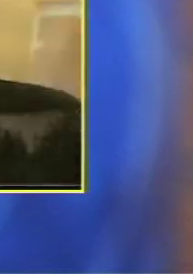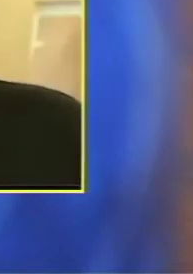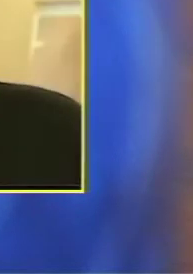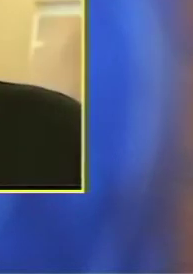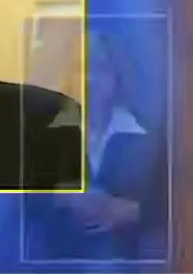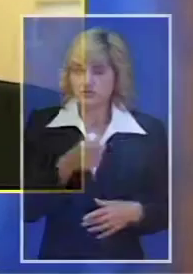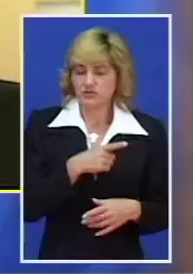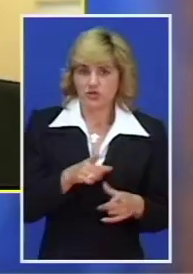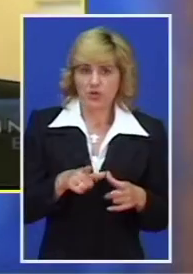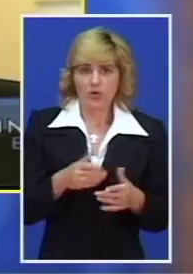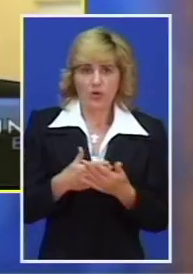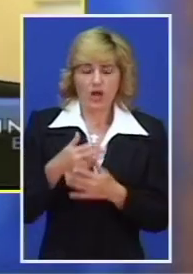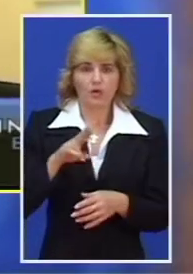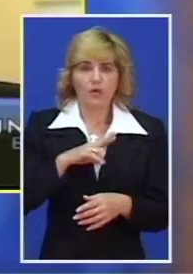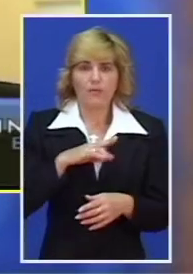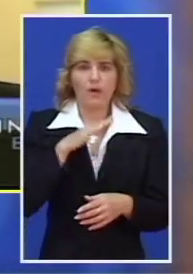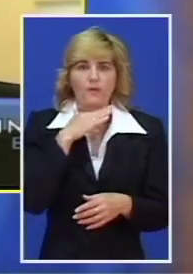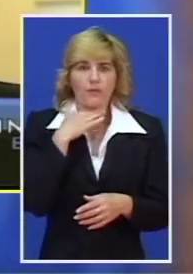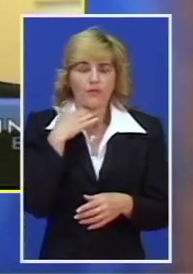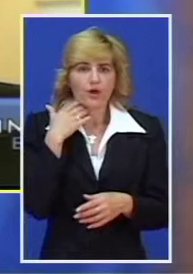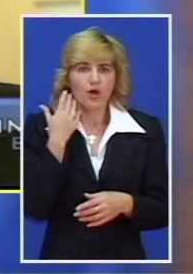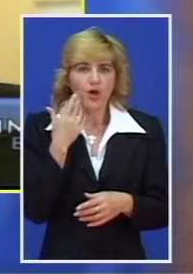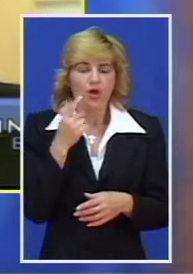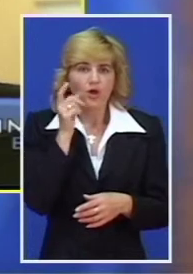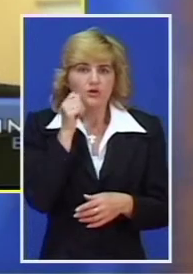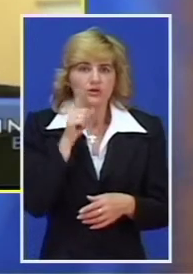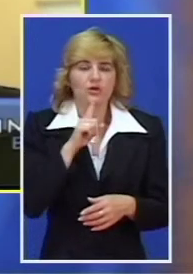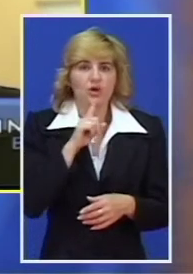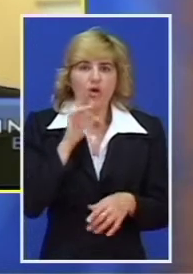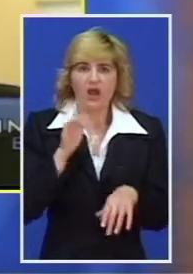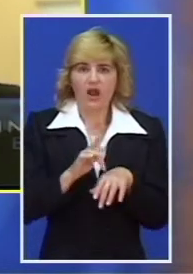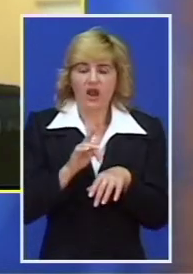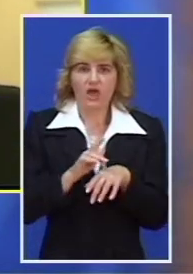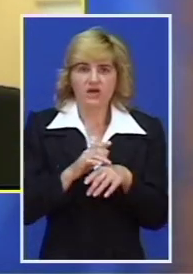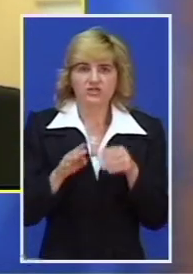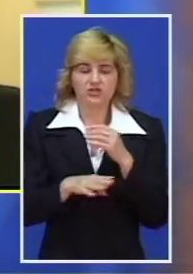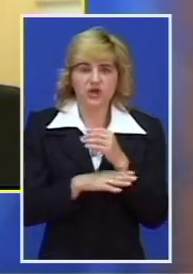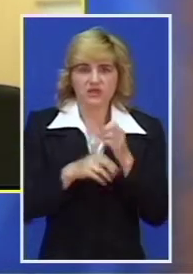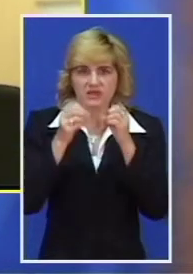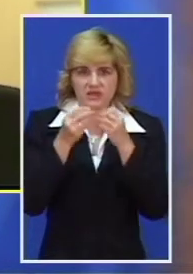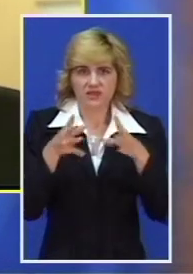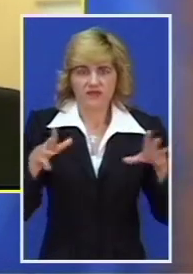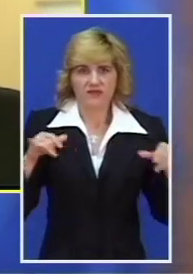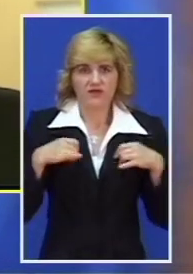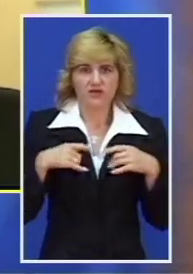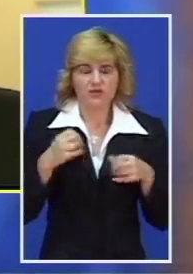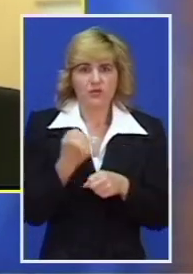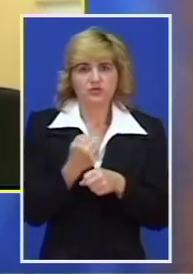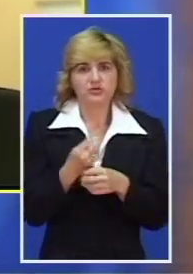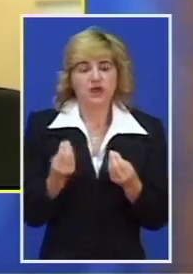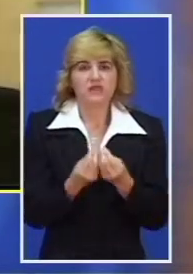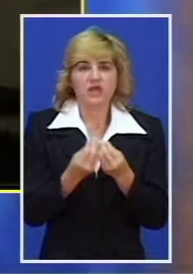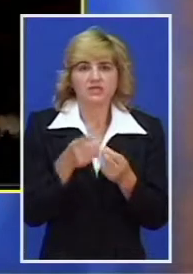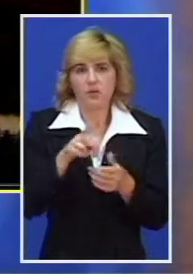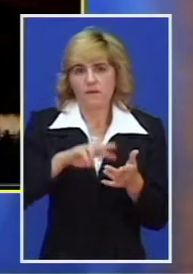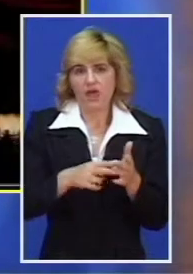Nažalost u gradu imamo jako mnogo sugrađana koji su alergični na ambroziju i dajmo učinimo zajedno nešto na tom